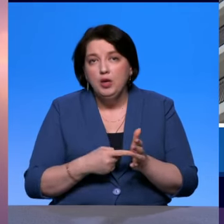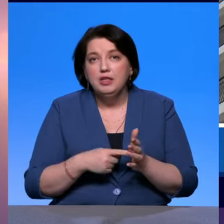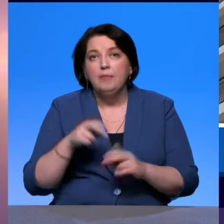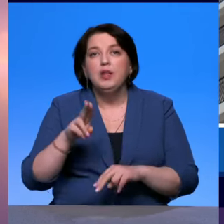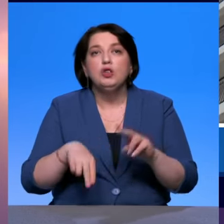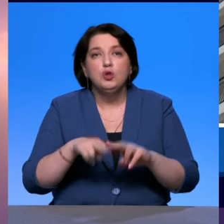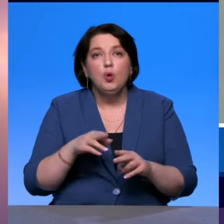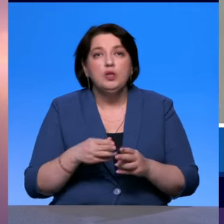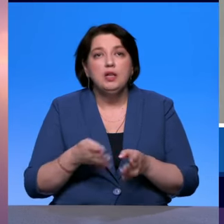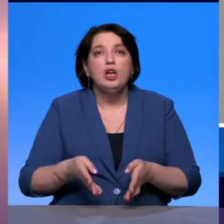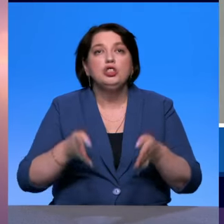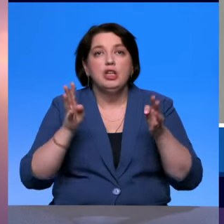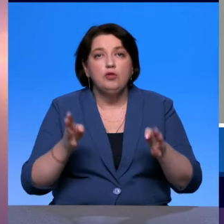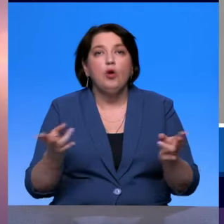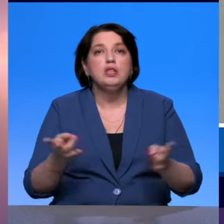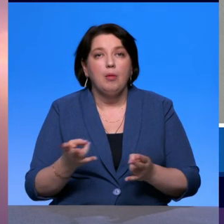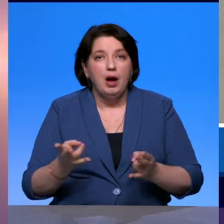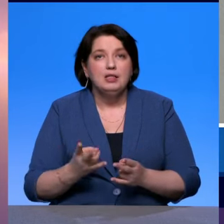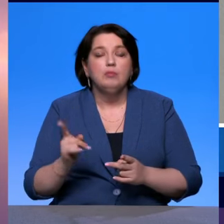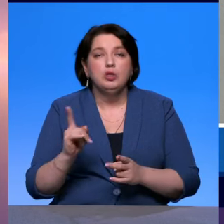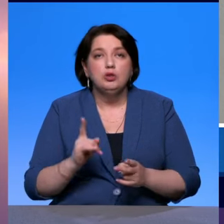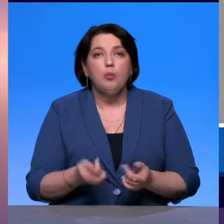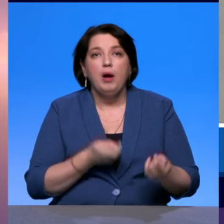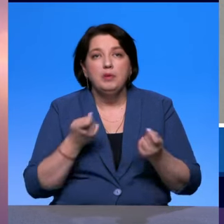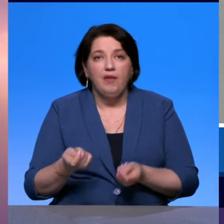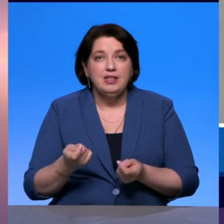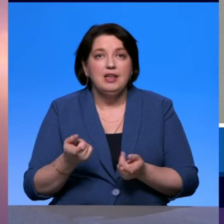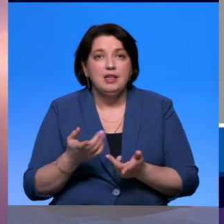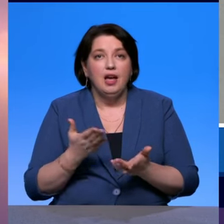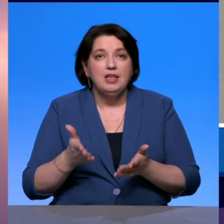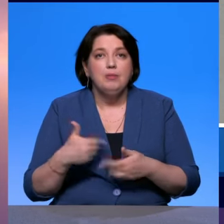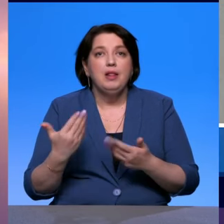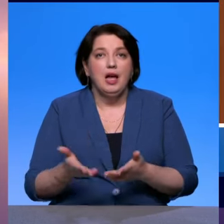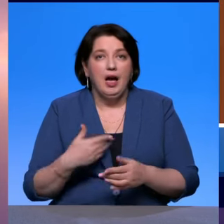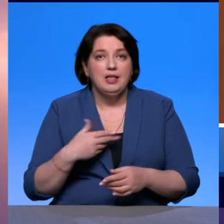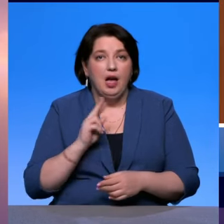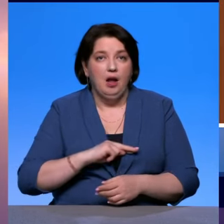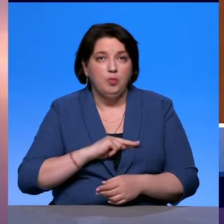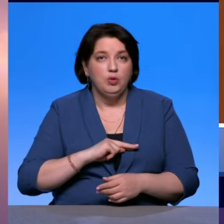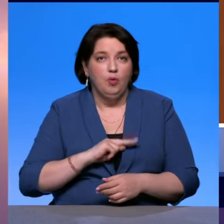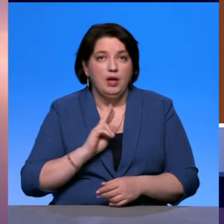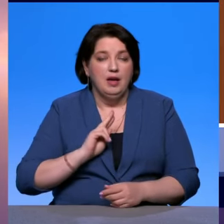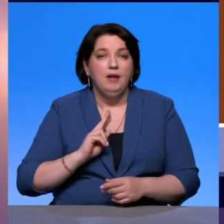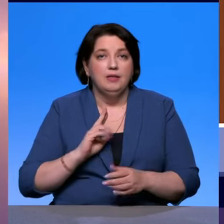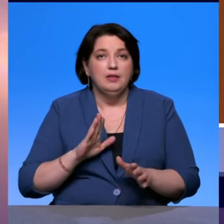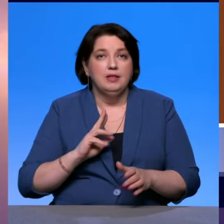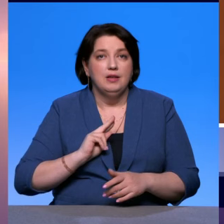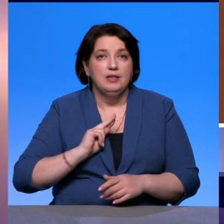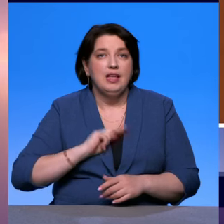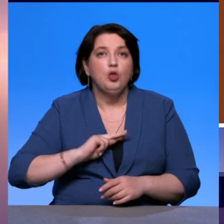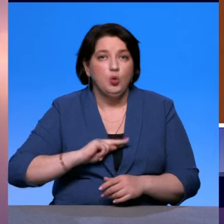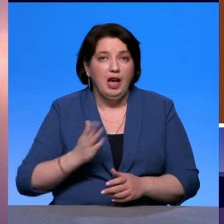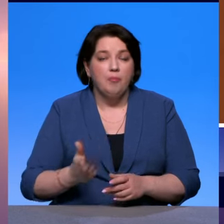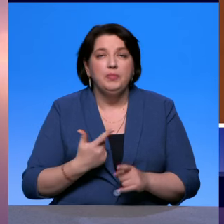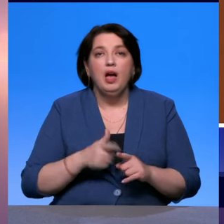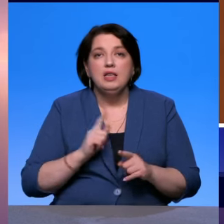необходимо для того, чтобы привозить сотрудников. Здесь, возможно, программа некого поевого участия совместного с большим заводом строит еще небольшой бизнес. То